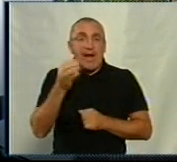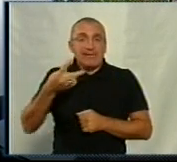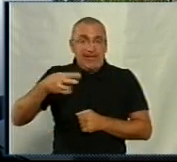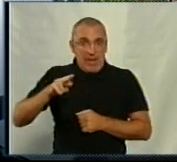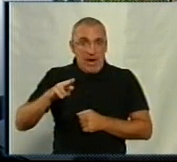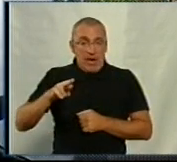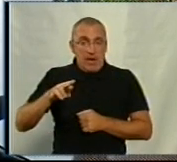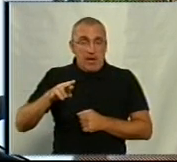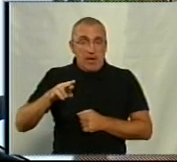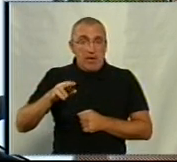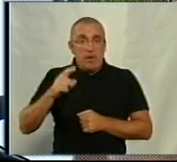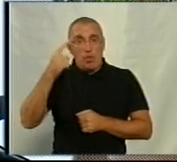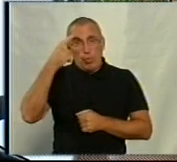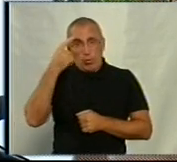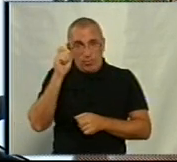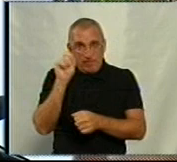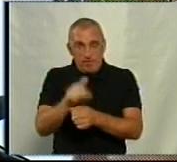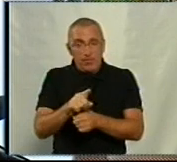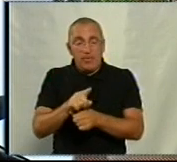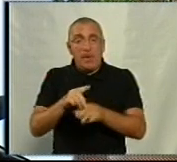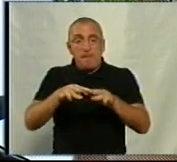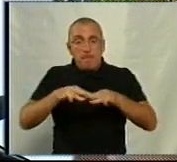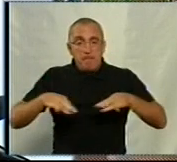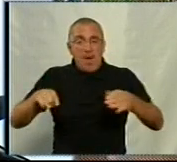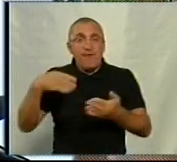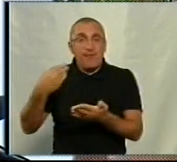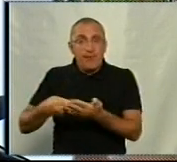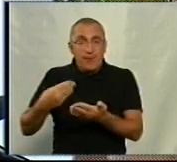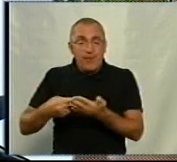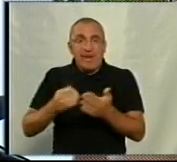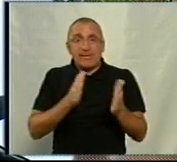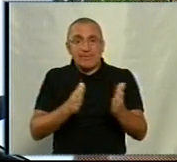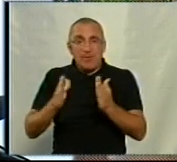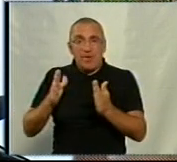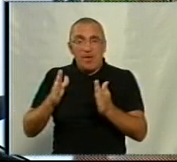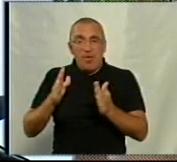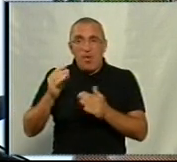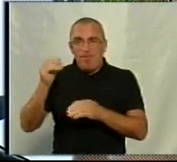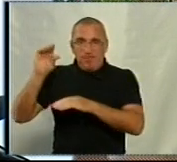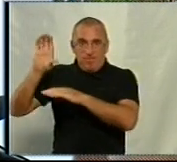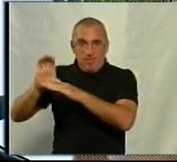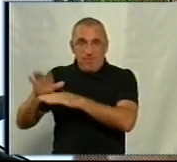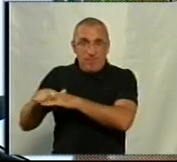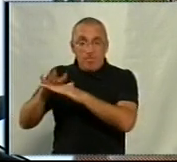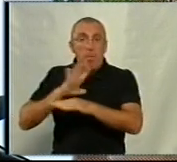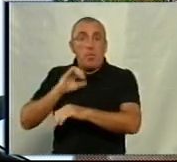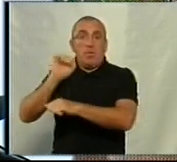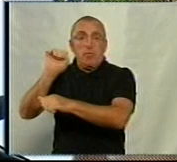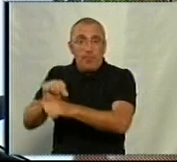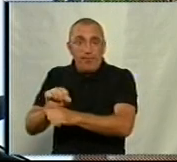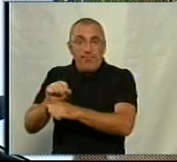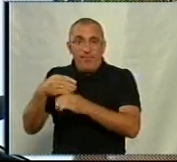дорученням Міністерства фінансів через систему органів державного казначейства були призупинені видатки,